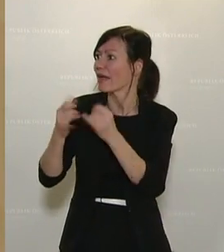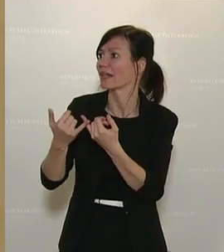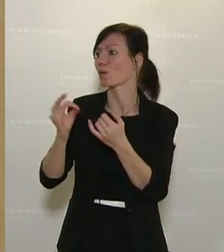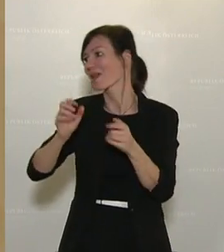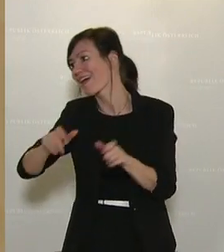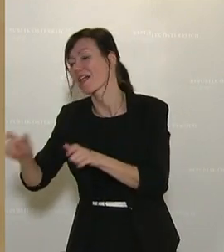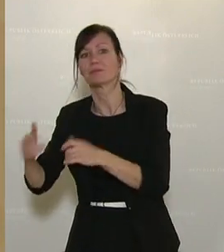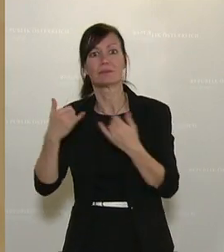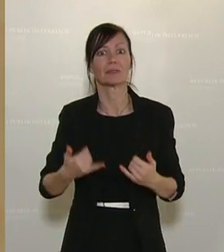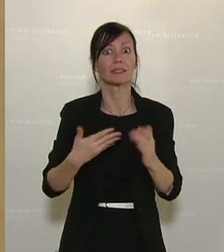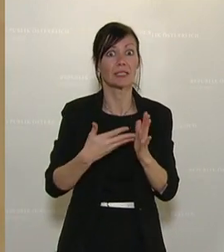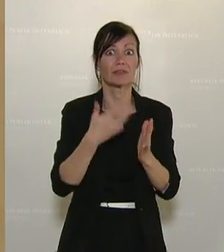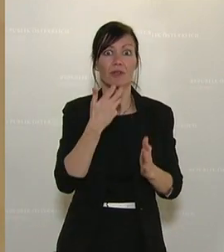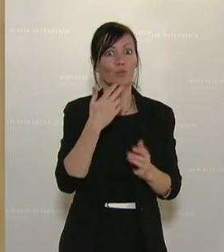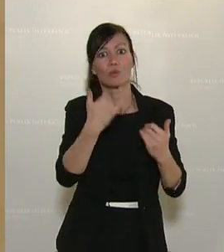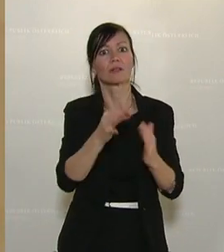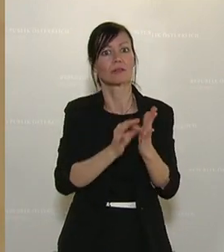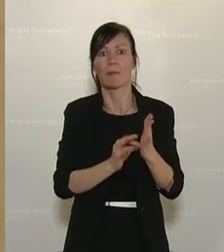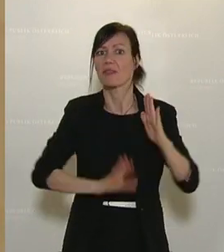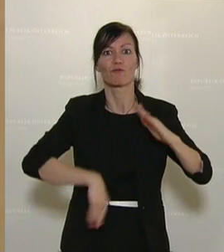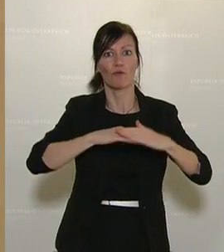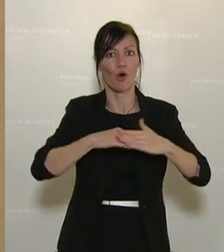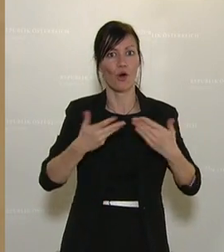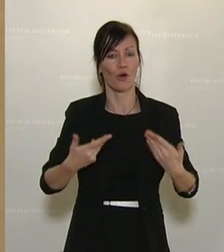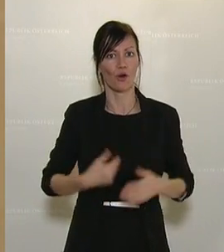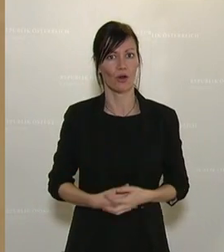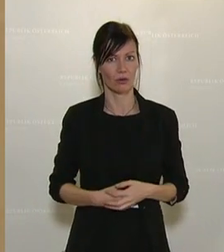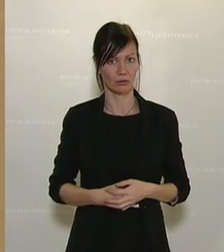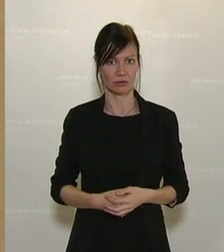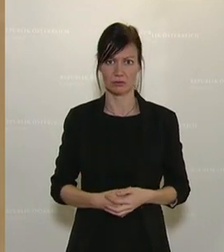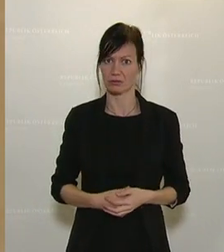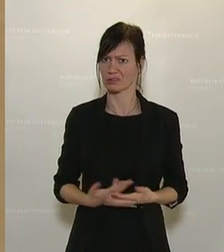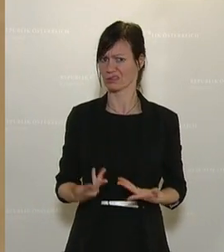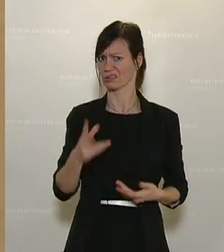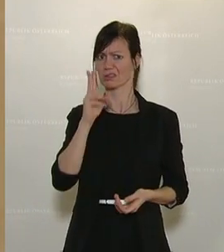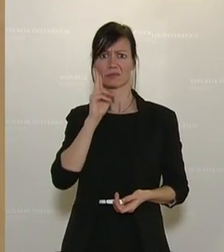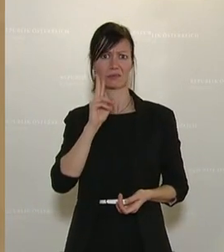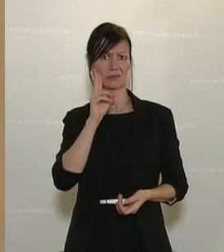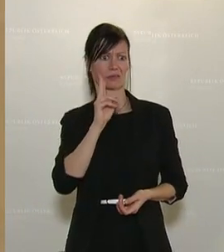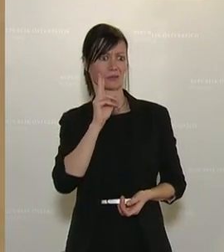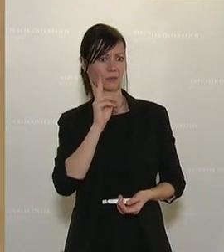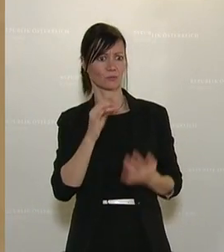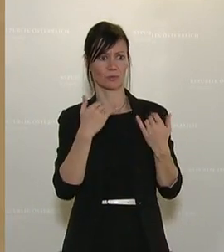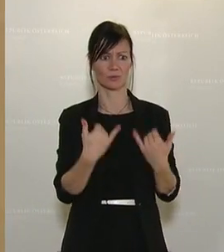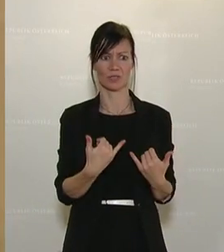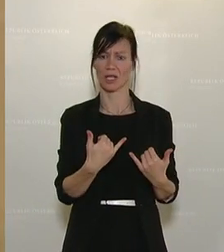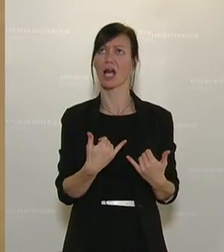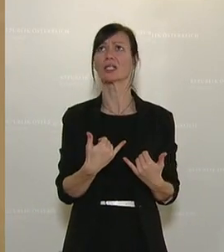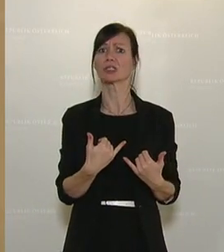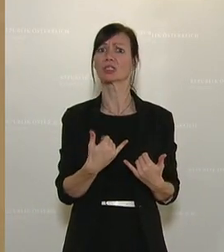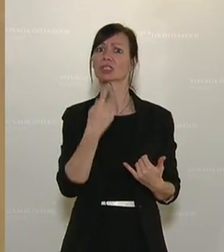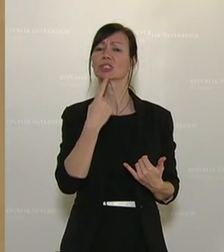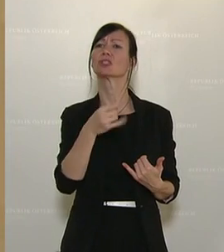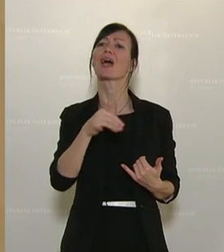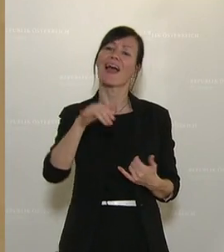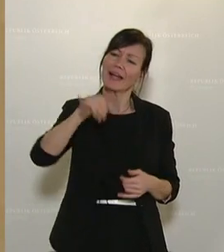gemeinsam. Jetzt bekommen sie keinen Termin, wenn sie sich testen wollen. Also das ist alles komisch. Und jetzt wird wieder angekündigt, im Jänner